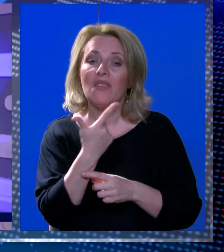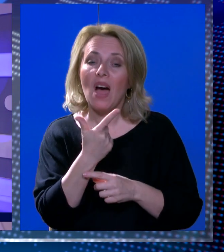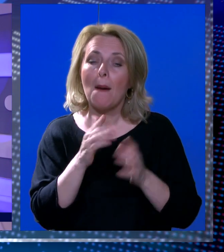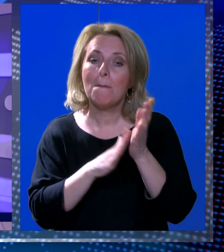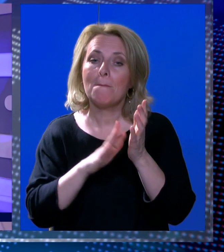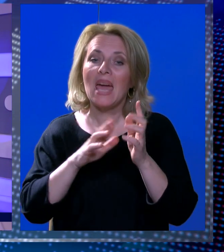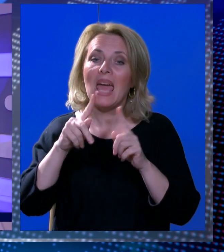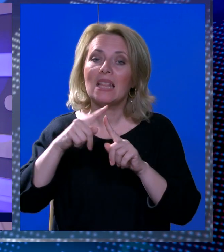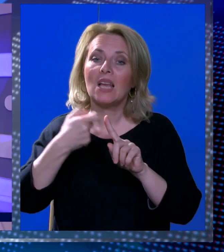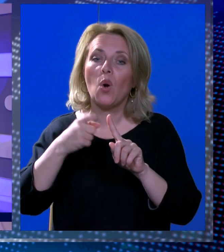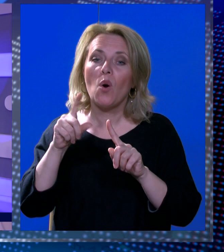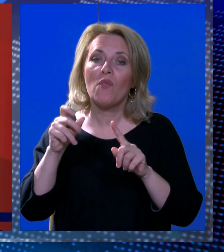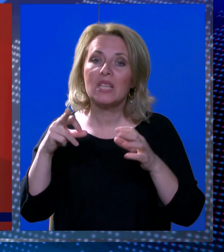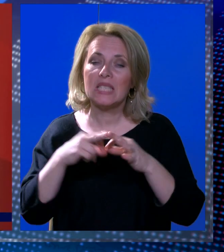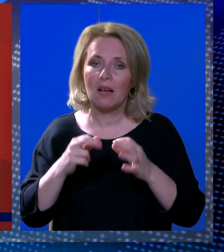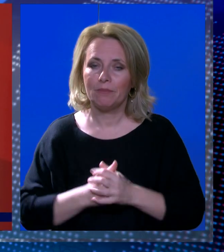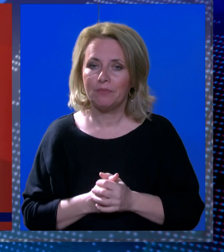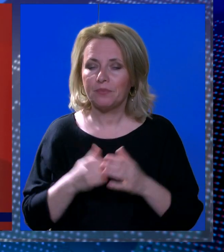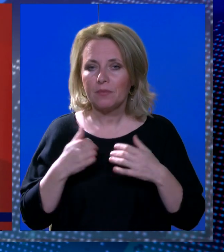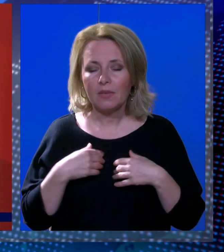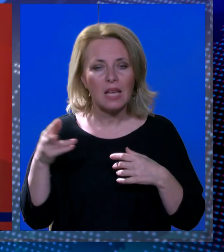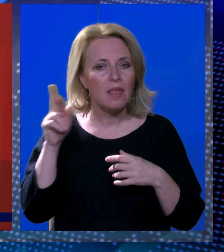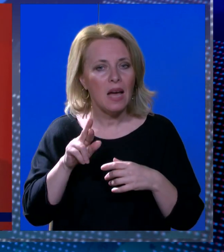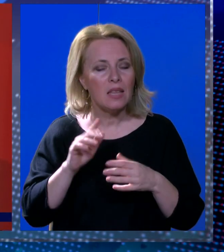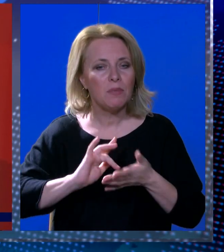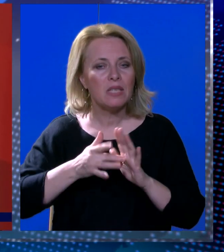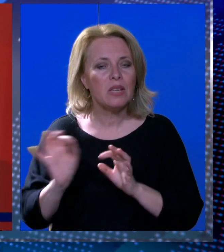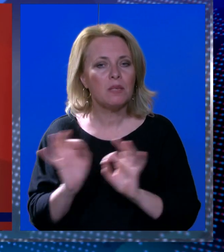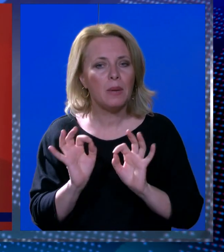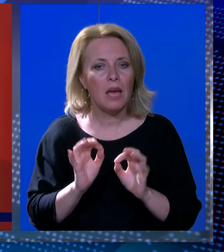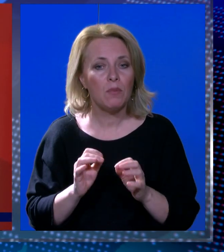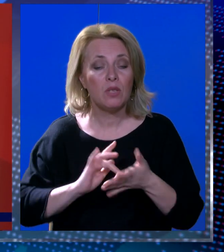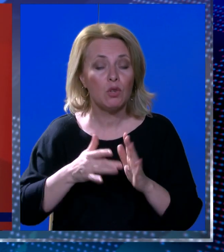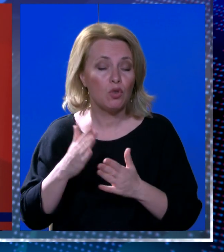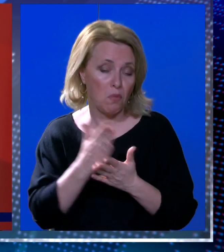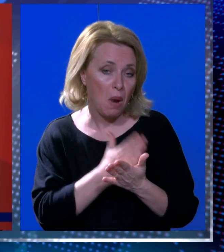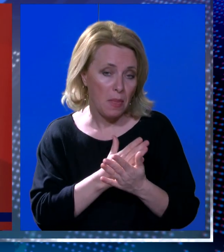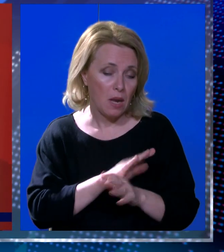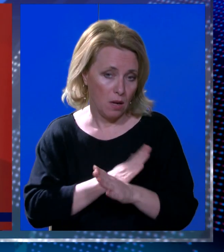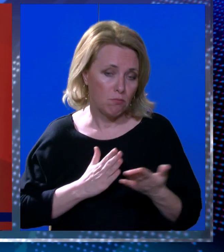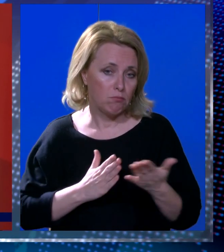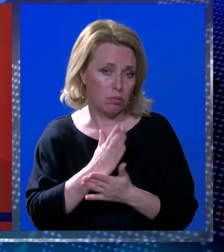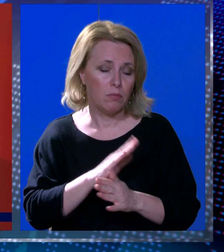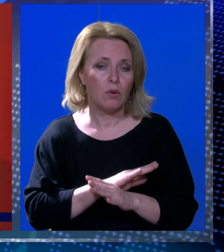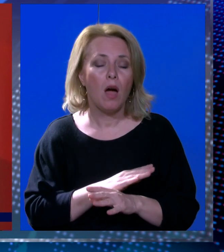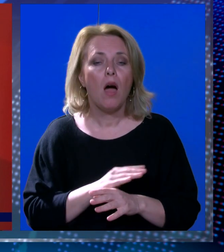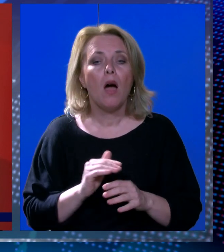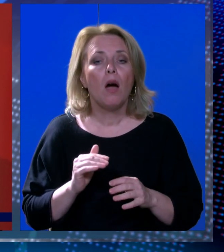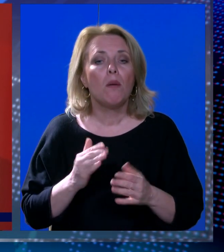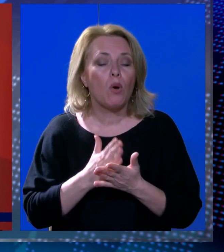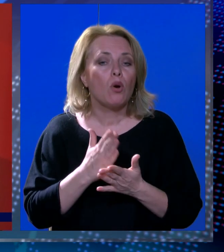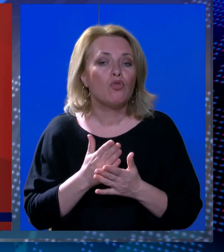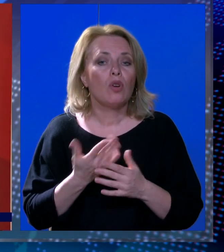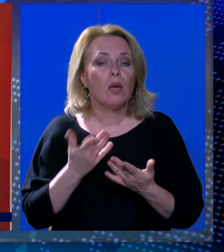i Marin Jelinić. Pa ja sam nadam da je spremna, ovo što smo trebali i planirali to smo odradili. Momci su bili vrlo